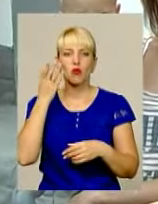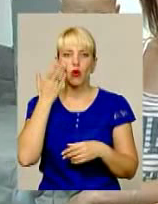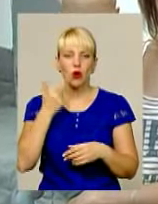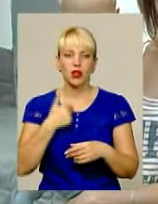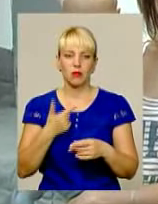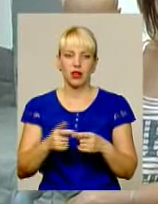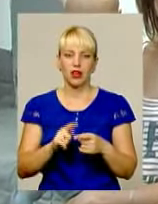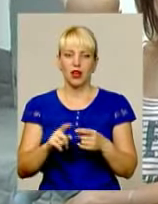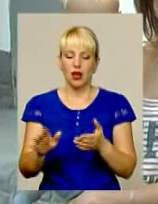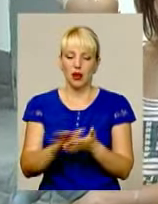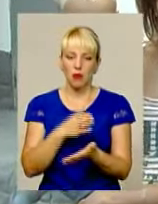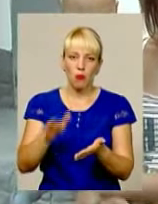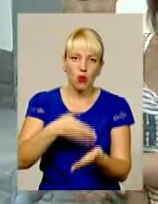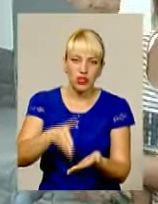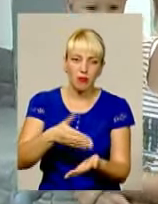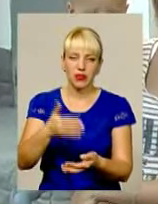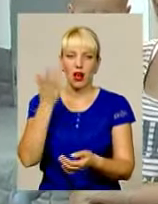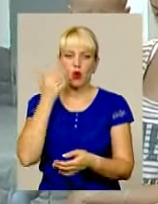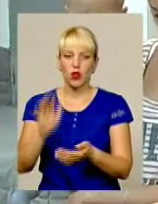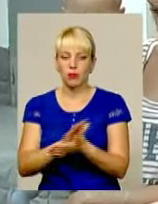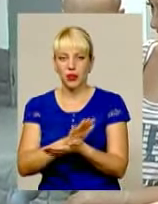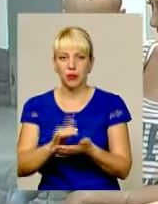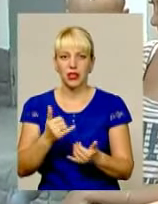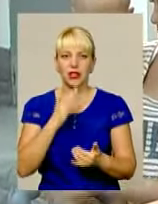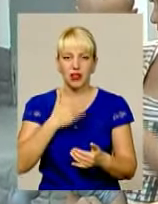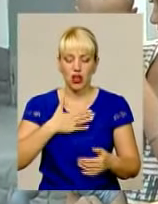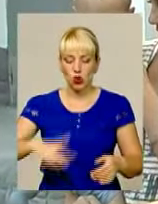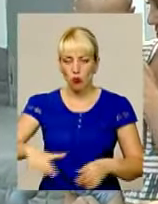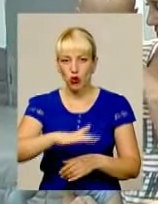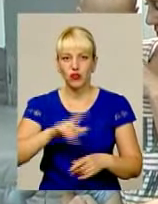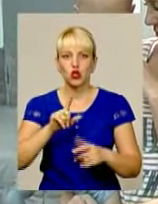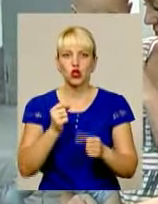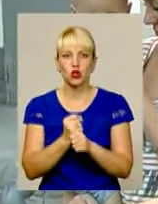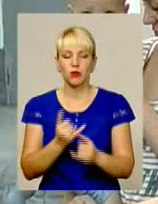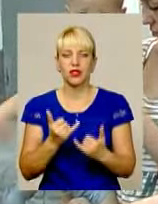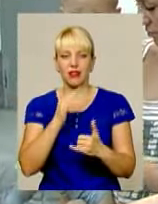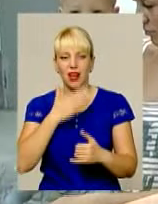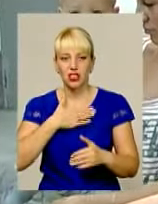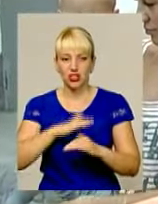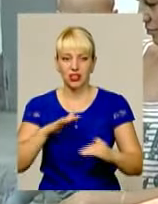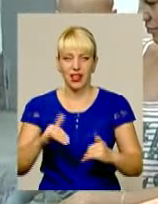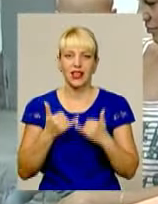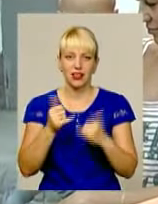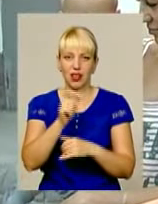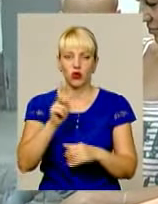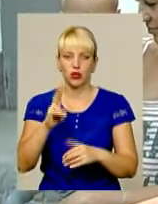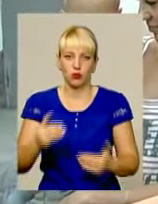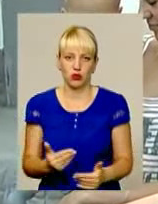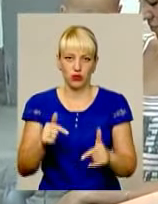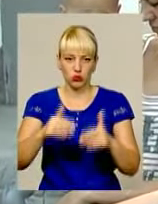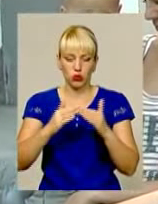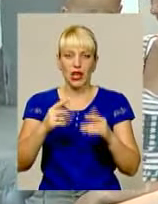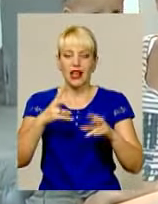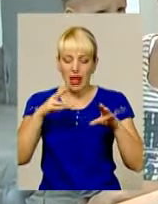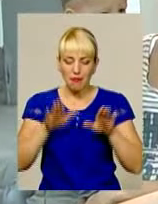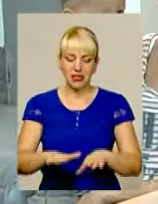слово, перебирати подвір'я наше, що ми плануємо зробити для наших дітей, для нашого будинку, для наших спільних мешканців. Ми це все рішаємо самі на місці, і це є